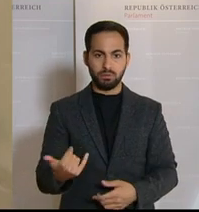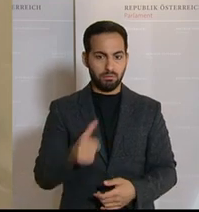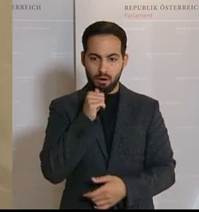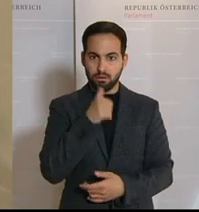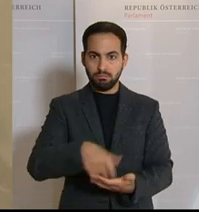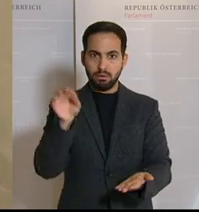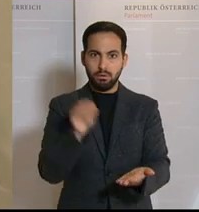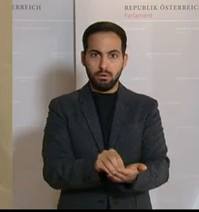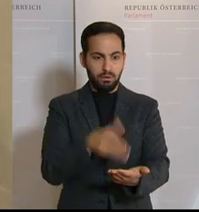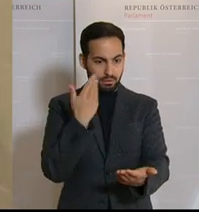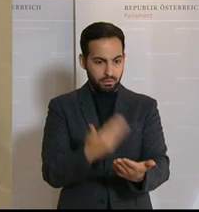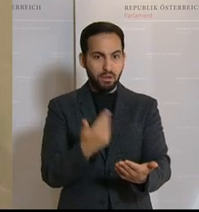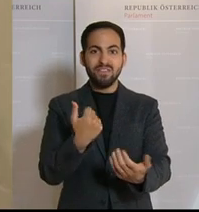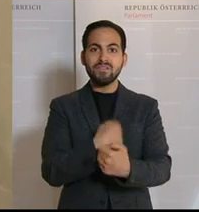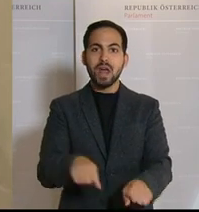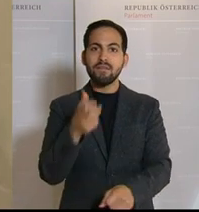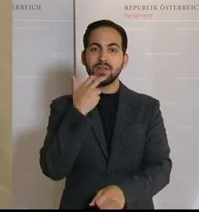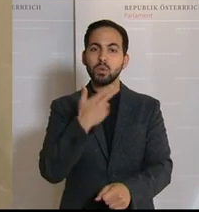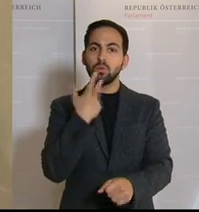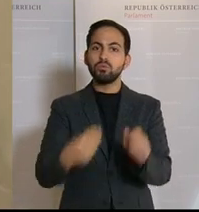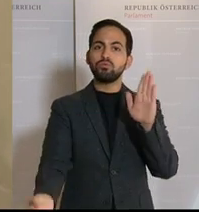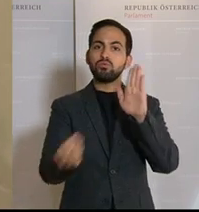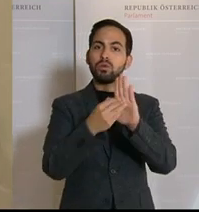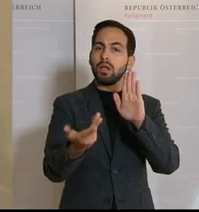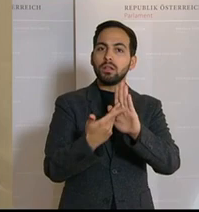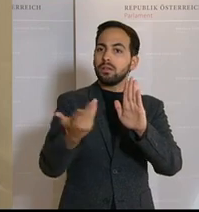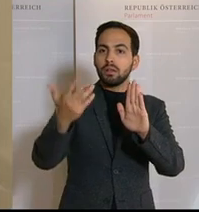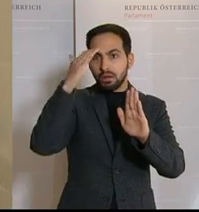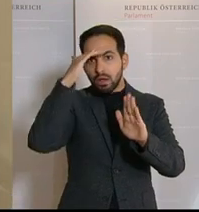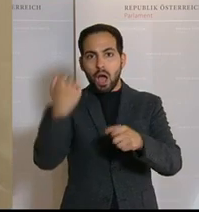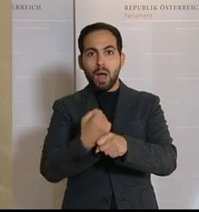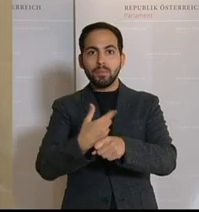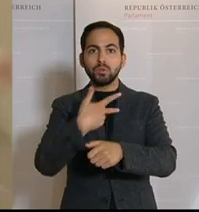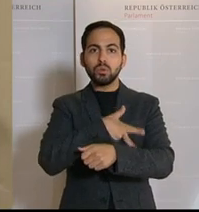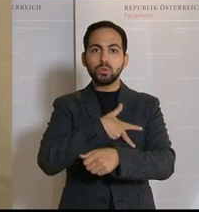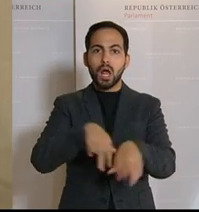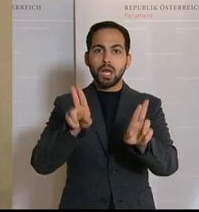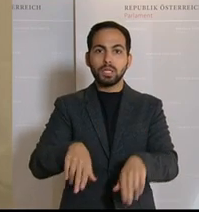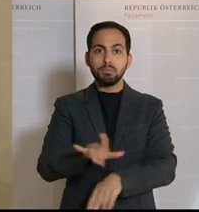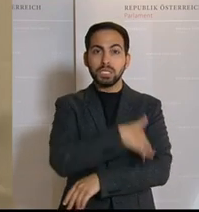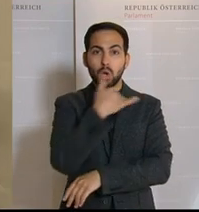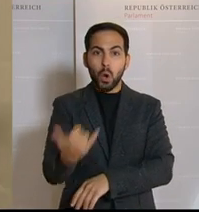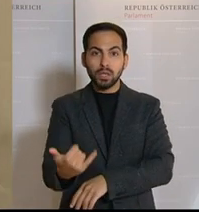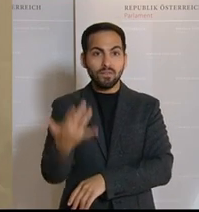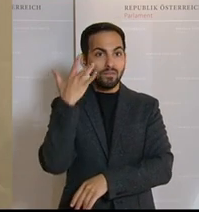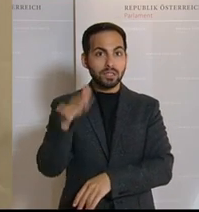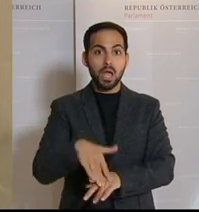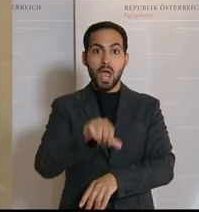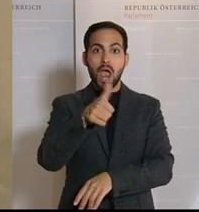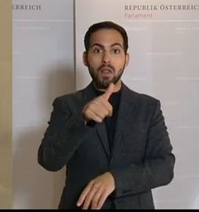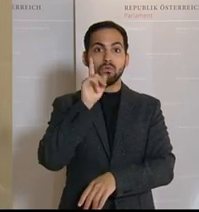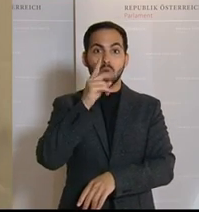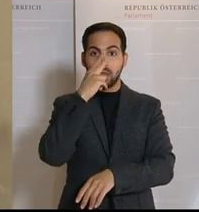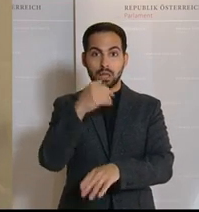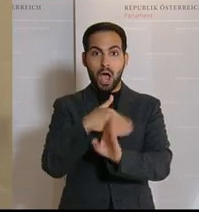Festtreibung, dass wir sagen, Freiwilligkeit gehört sozusagen verankert, Arbeits und Sozialrecht. Bis heute wissen wir nicht, wenn du um 11 Uhr der Nacht